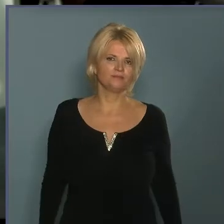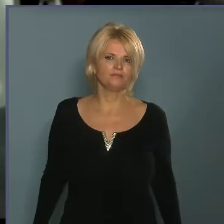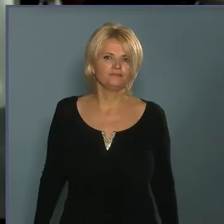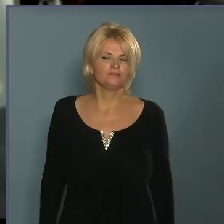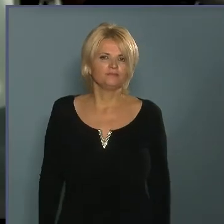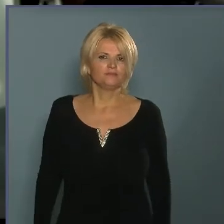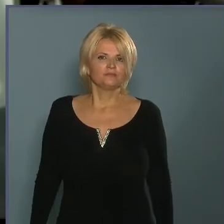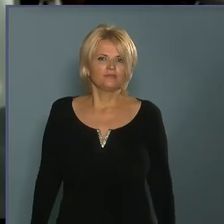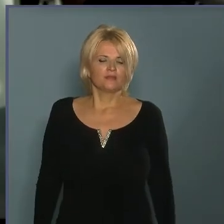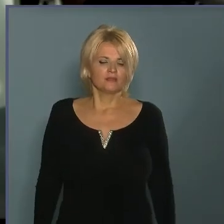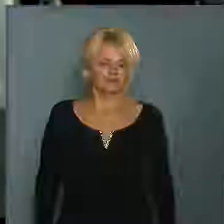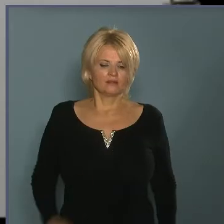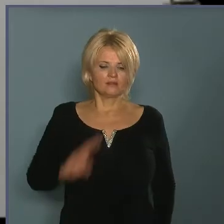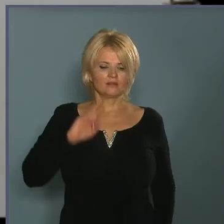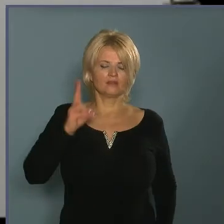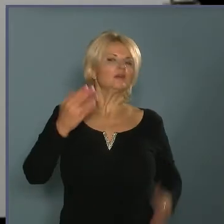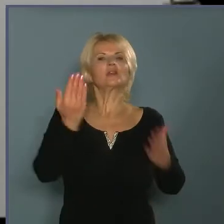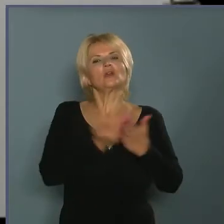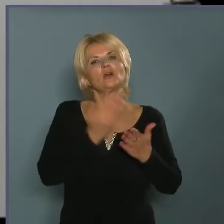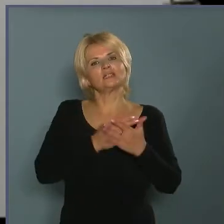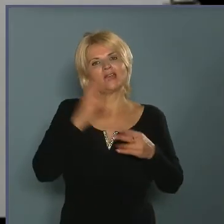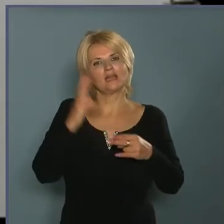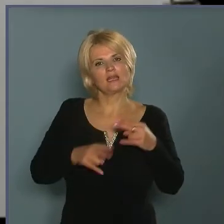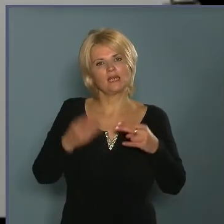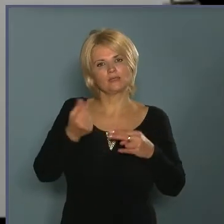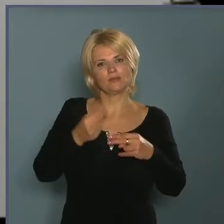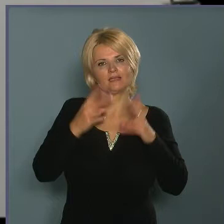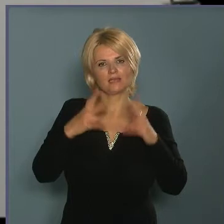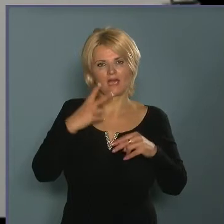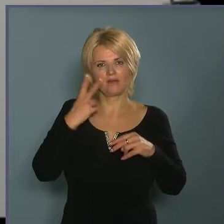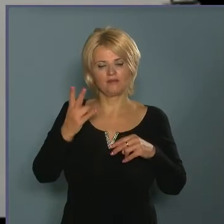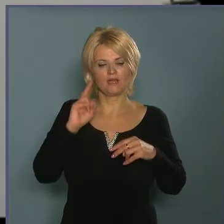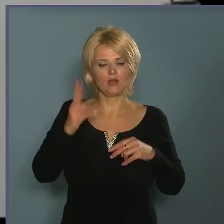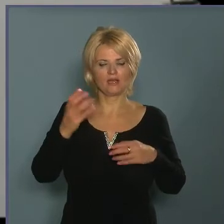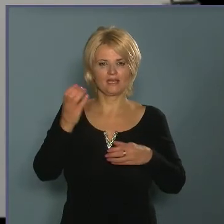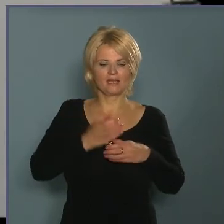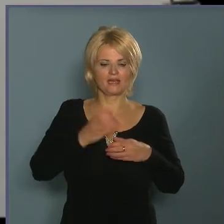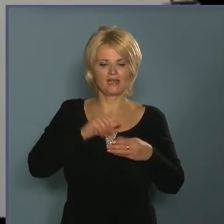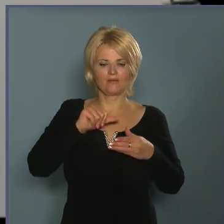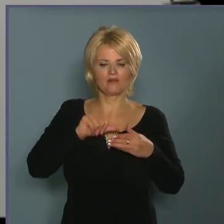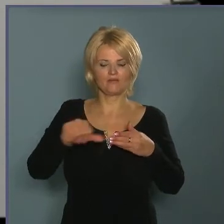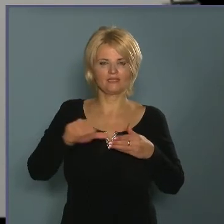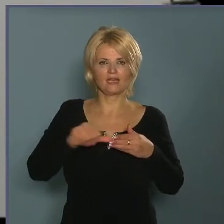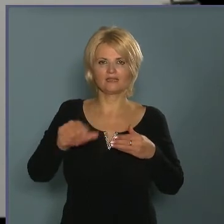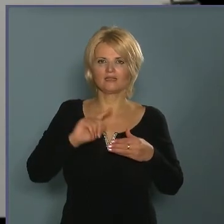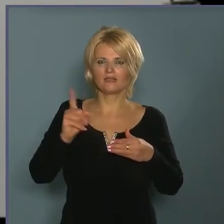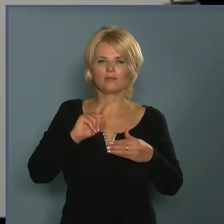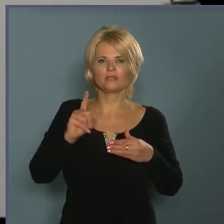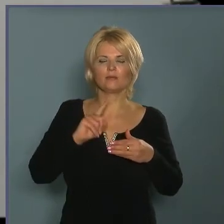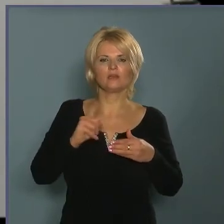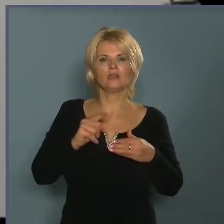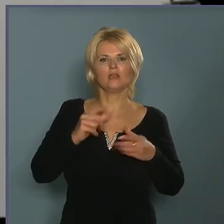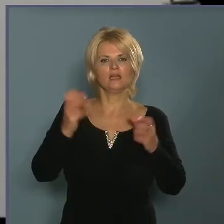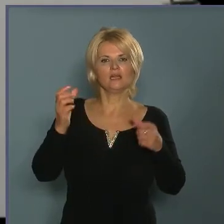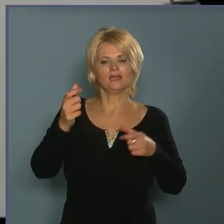van. Nyilván, aki használ készpénzt, az erre oda kell figyelnie. Aki kártyával fizet, az pedig ne tegye a kártyájára a PIN kódot,